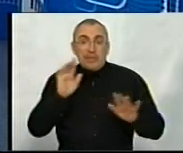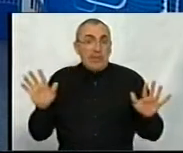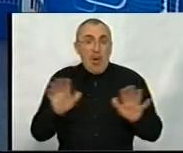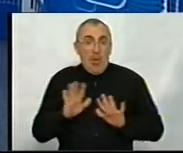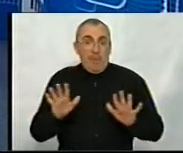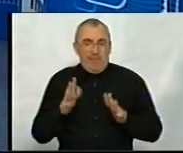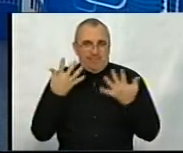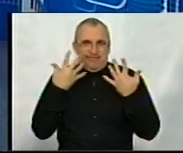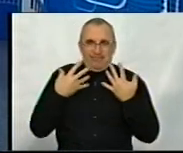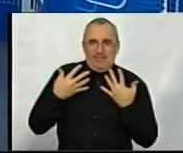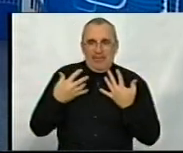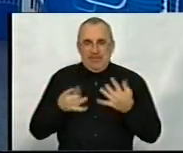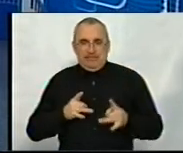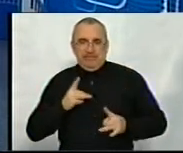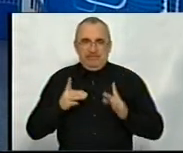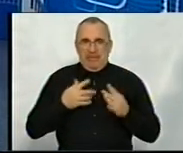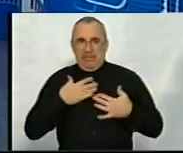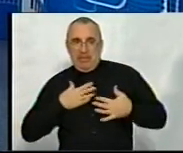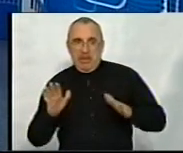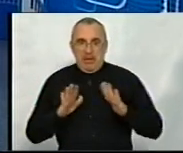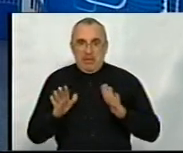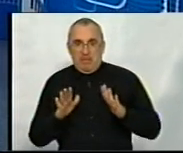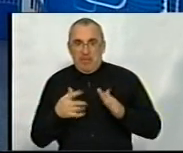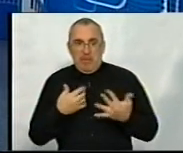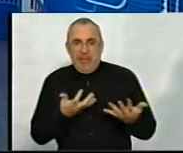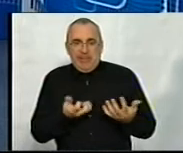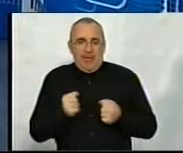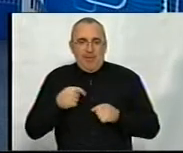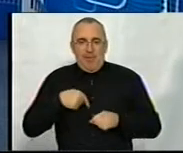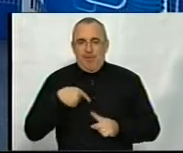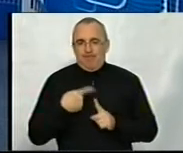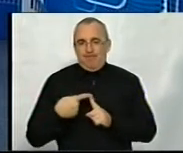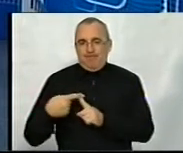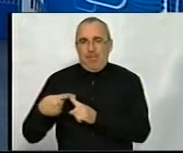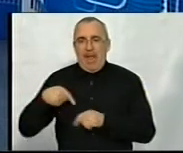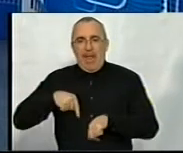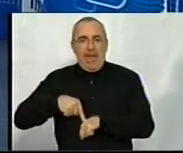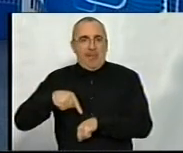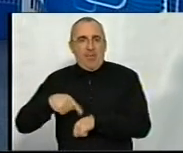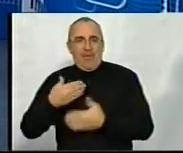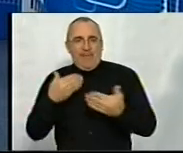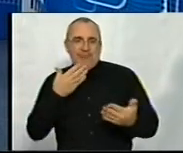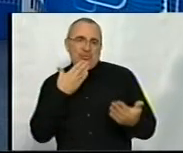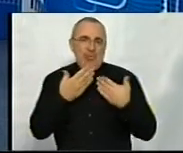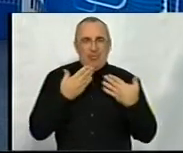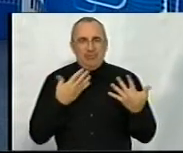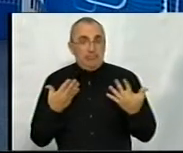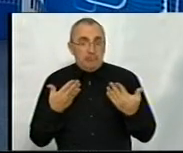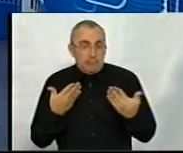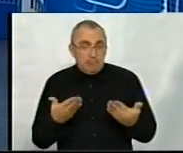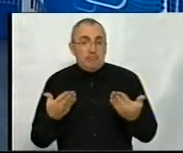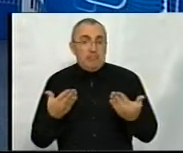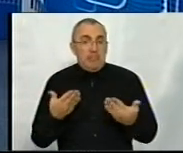є певне роздратування і незадоволення, і ми не отримуємо позитивних емоцій від стосунків, то